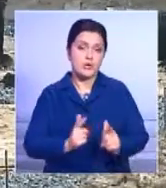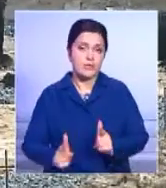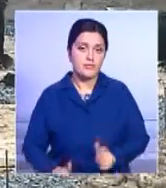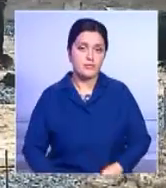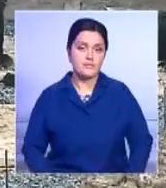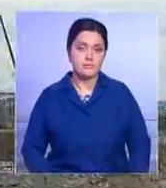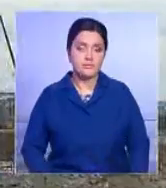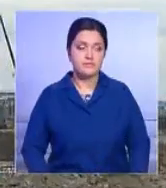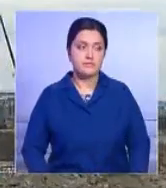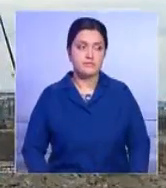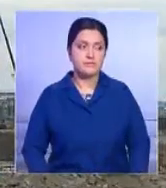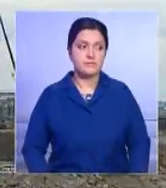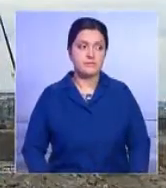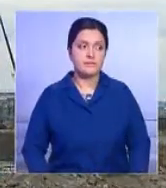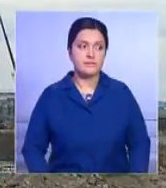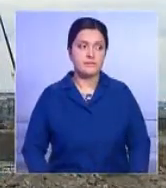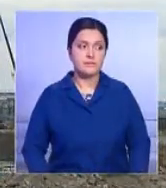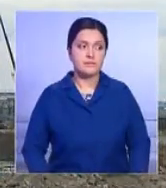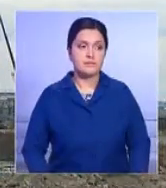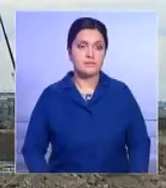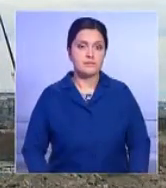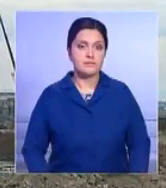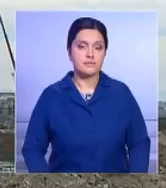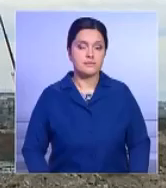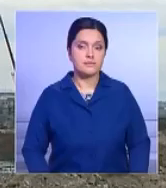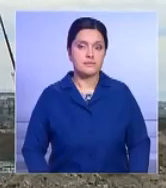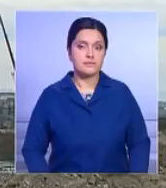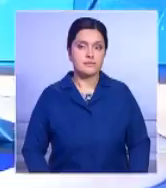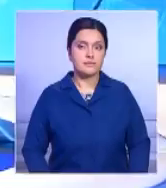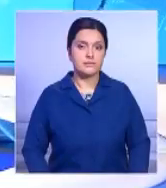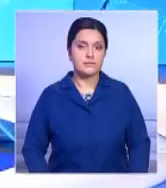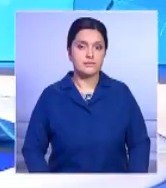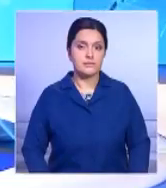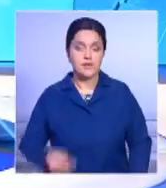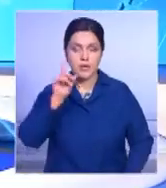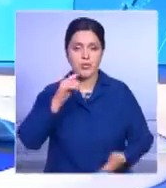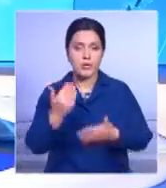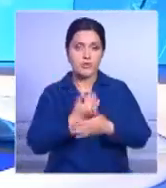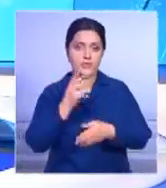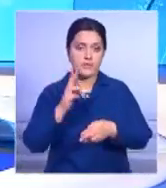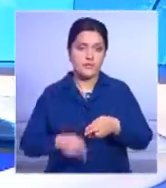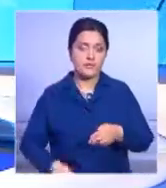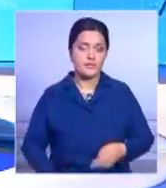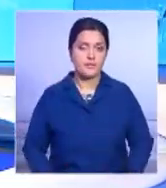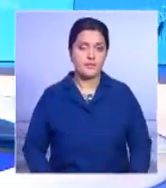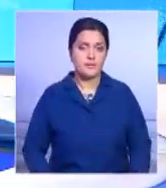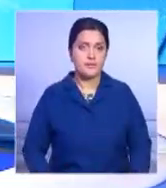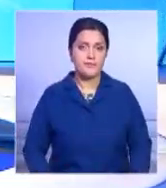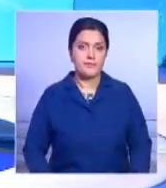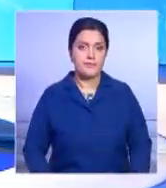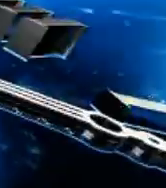Тамара Степанова, Саламат Бигбаев, Мангостауская область, Хабар, 24. Пока это все. До скорого.